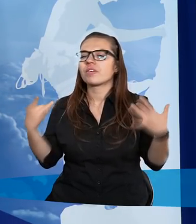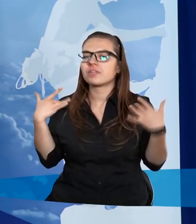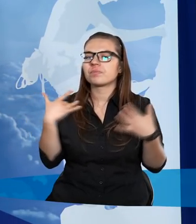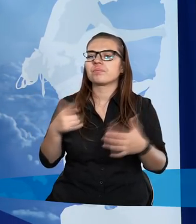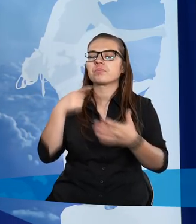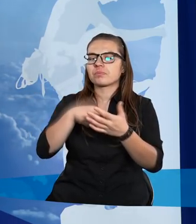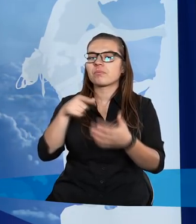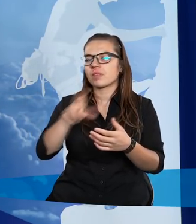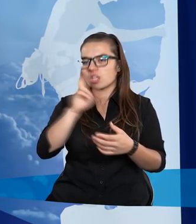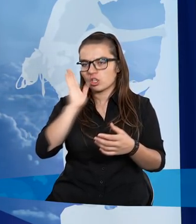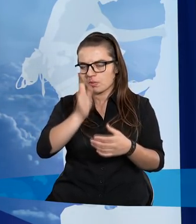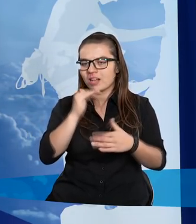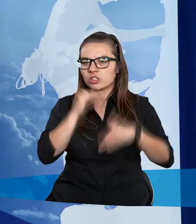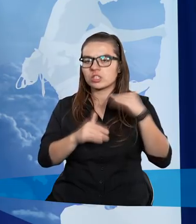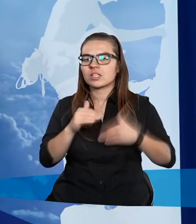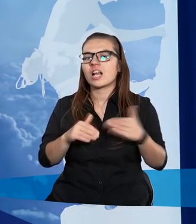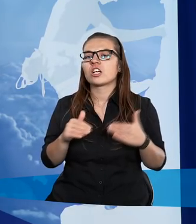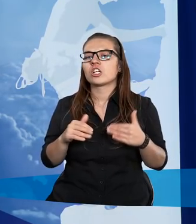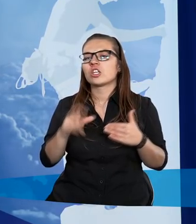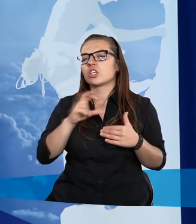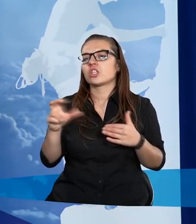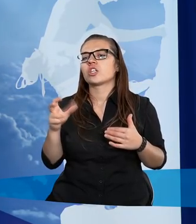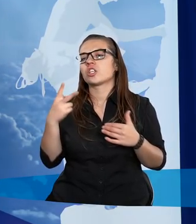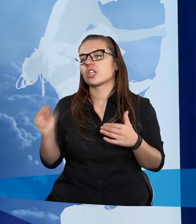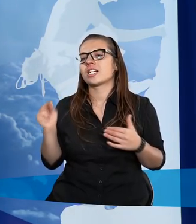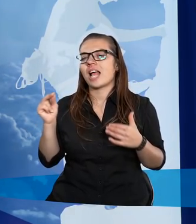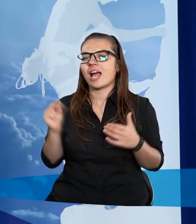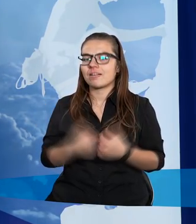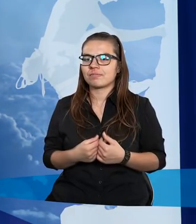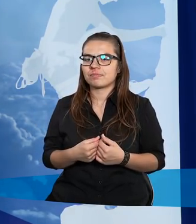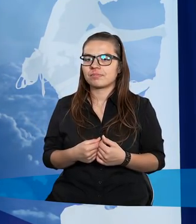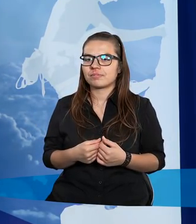z przeznaczeniem ty będziesz szczęśliwy, a ty nie.